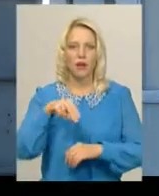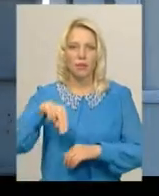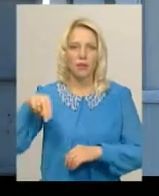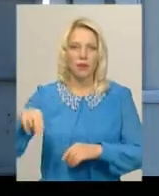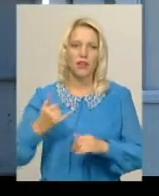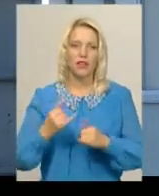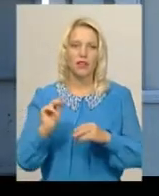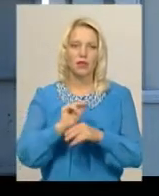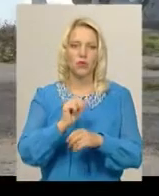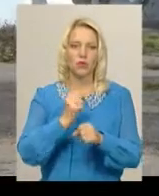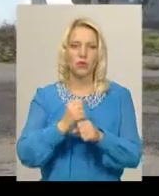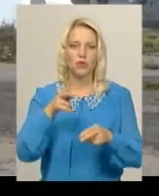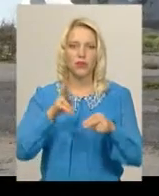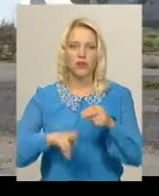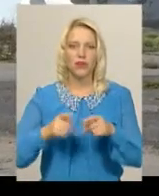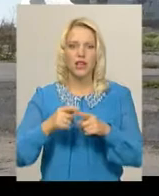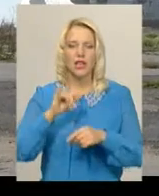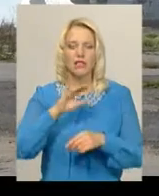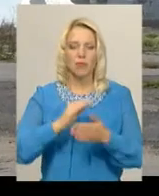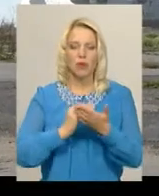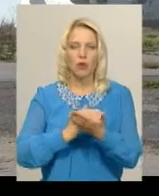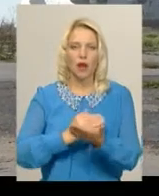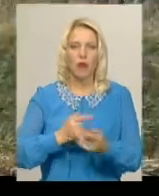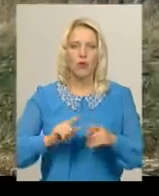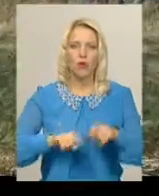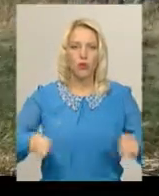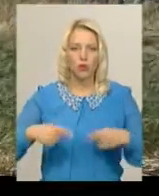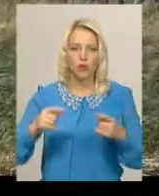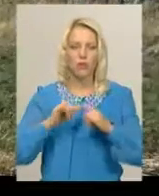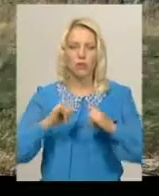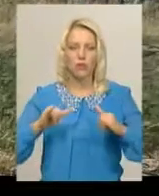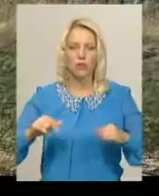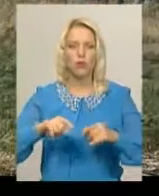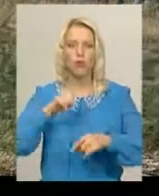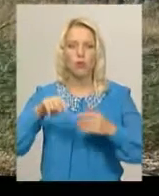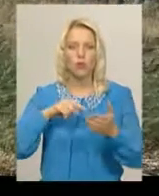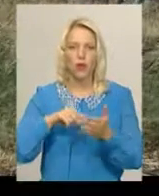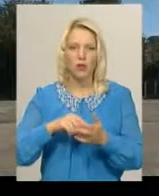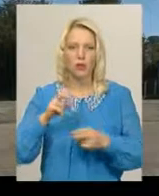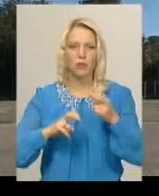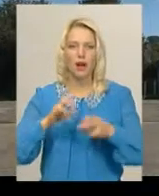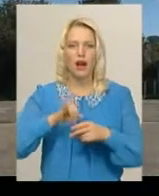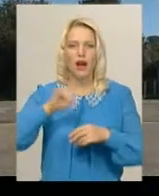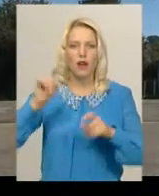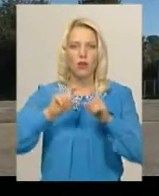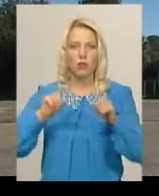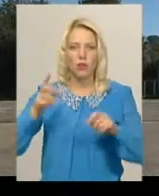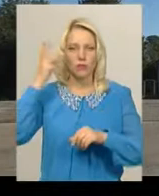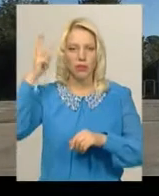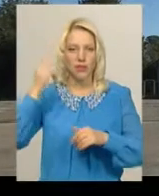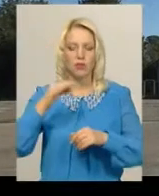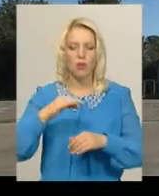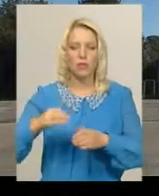Нині ремонтні роботи завершуються. За програмою відновлення та розвитку комунального підприємства «Аеропорт Хмельницький» цьогоріч з обласного бюджету